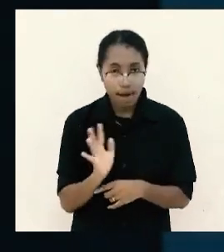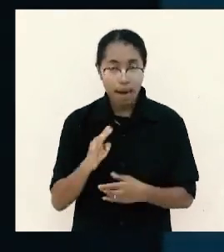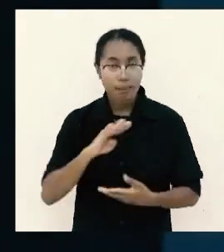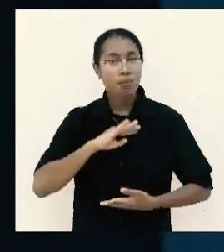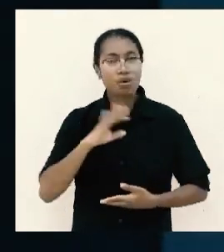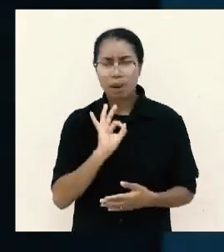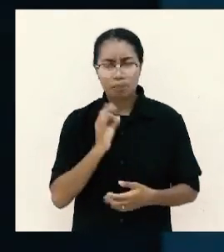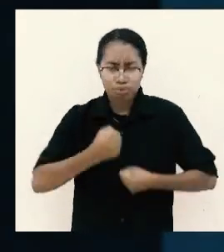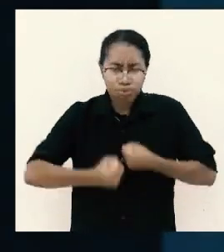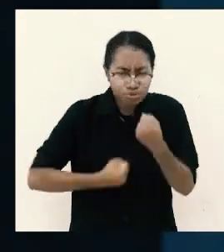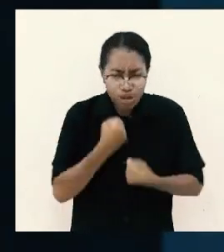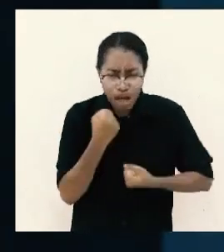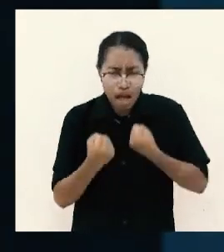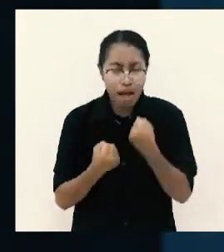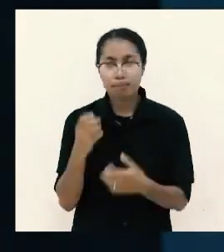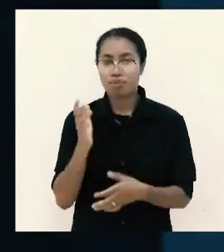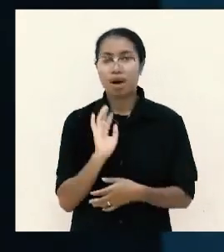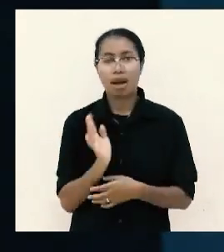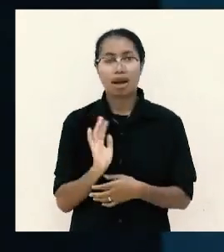berusaha lagi